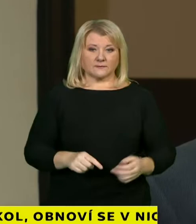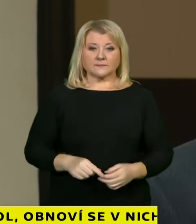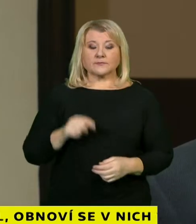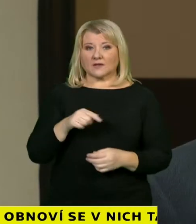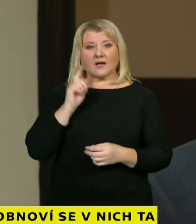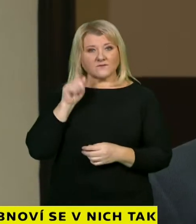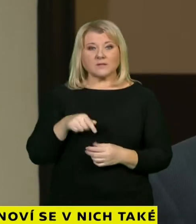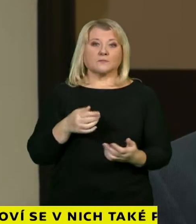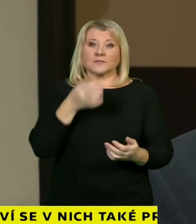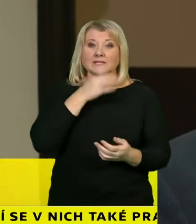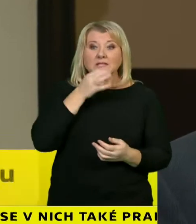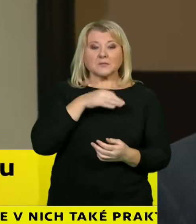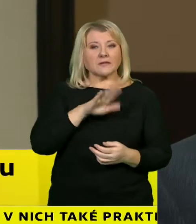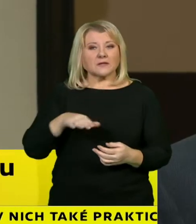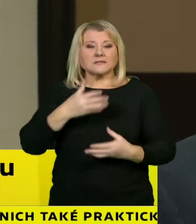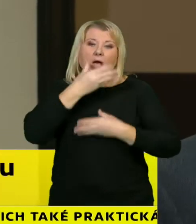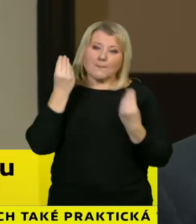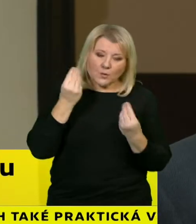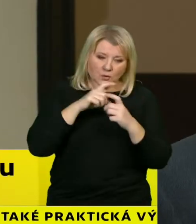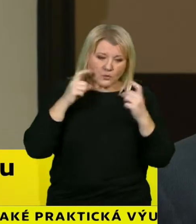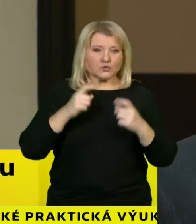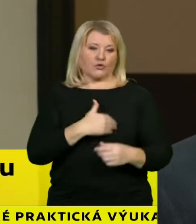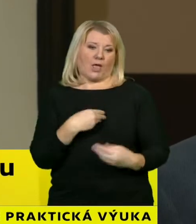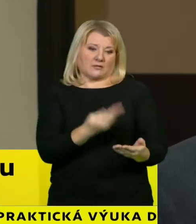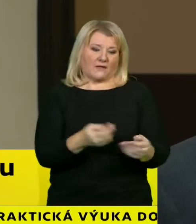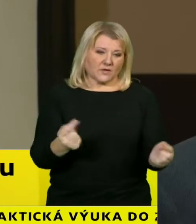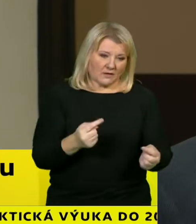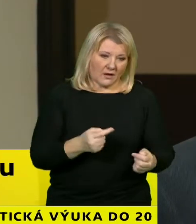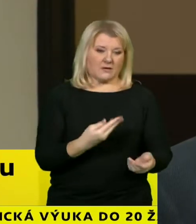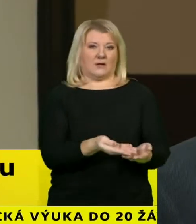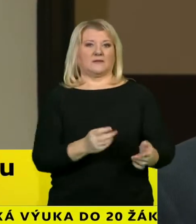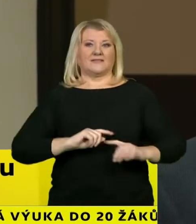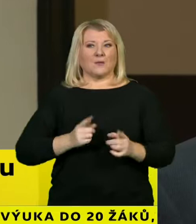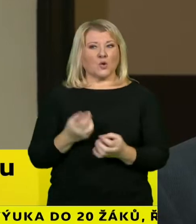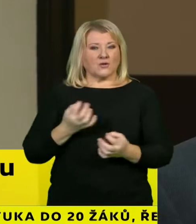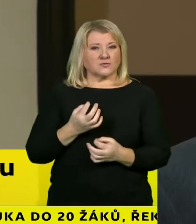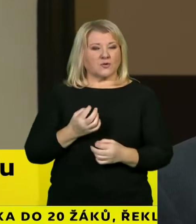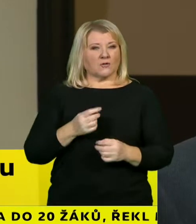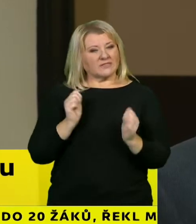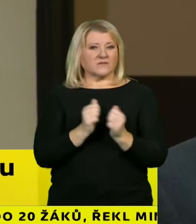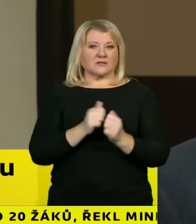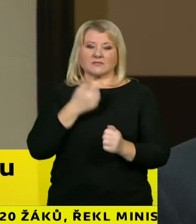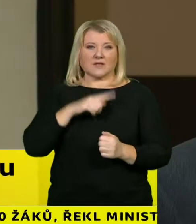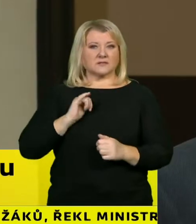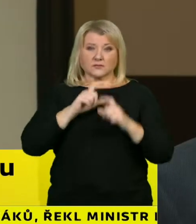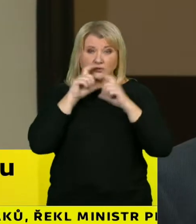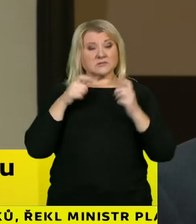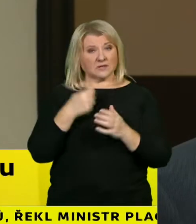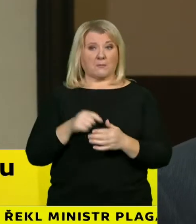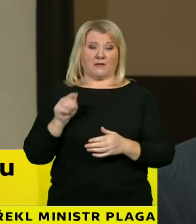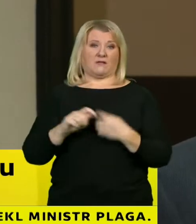jim škola, pokud zapomněli, tak nabídne, pokud je ten problém zásadnější, tak je to překračování mimořádného opatření městře zdravotnictví.